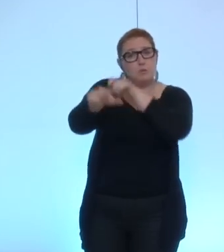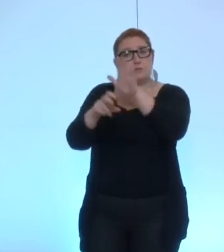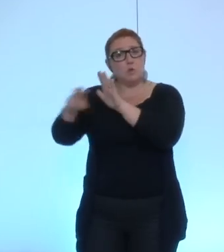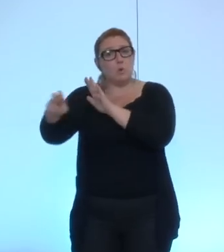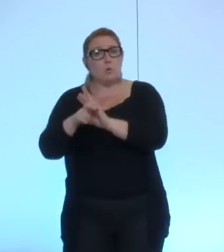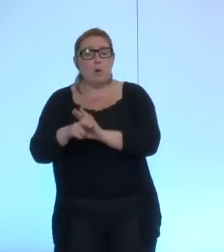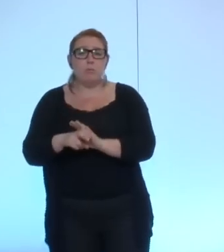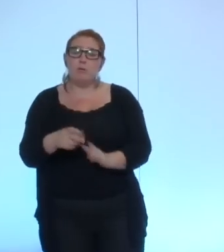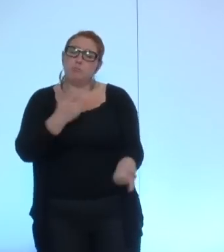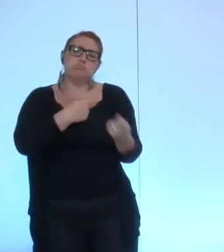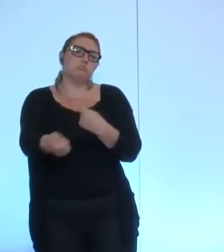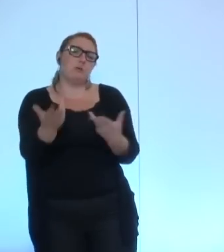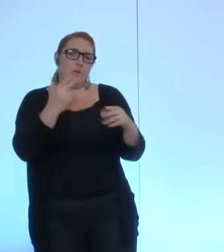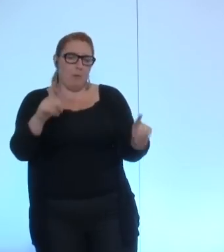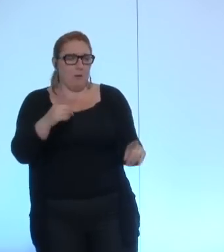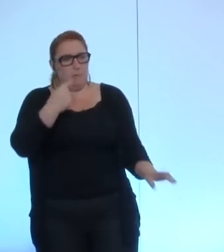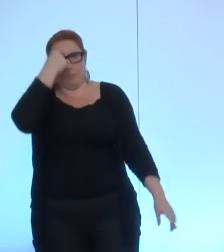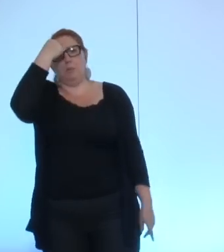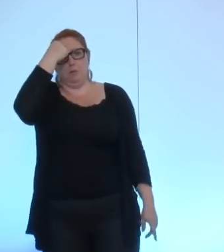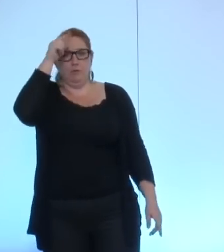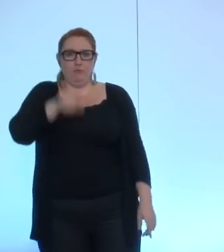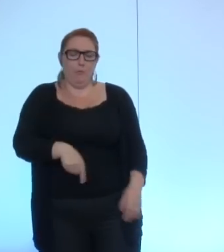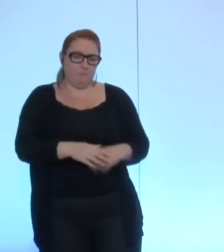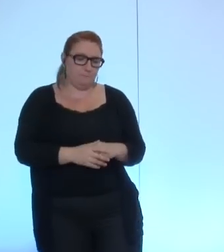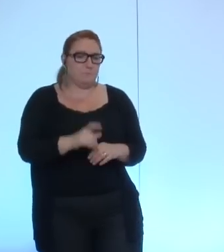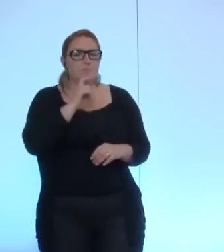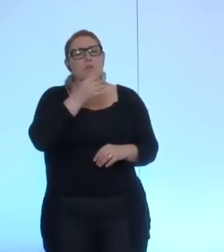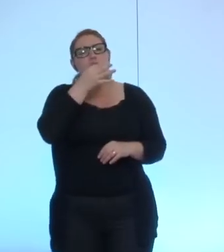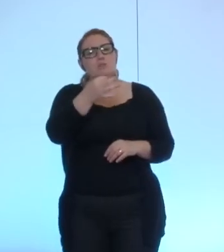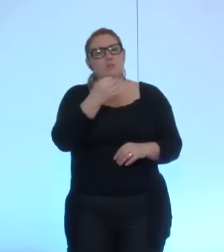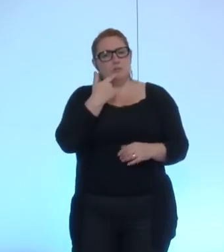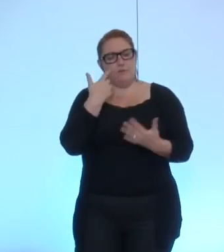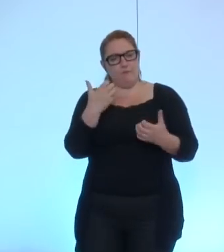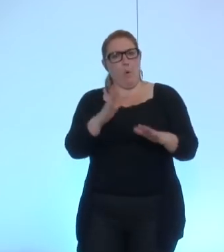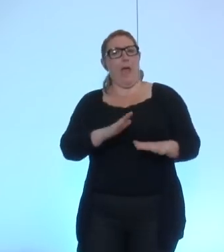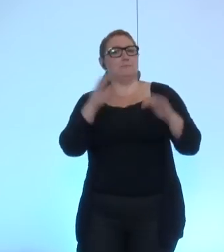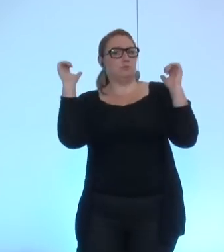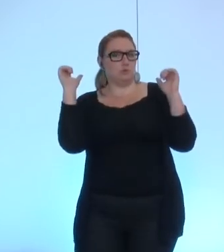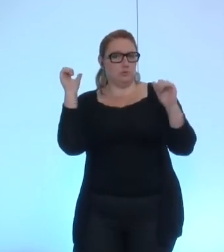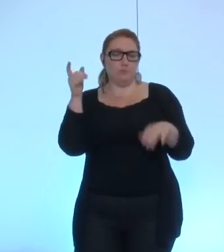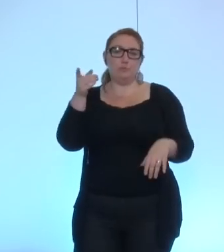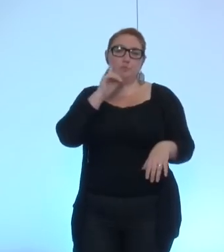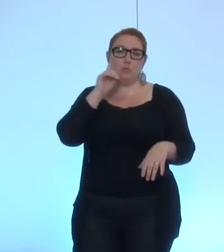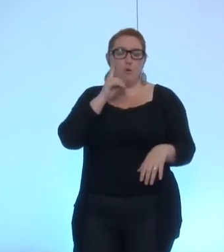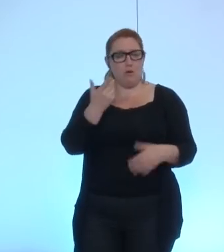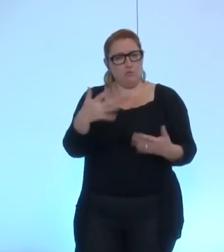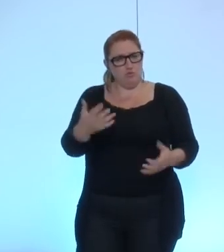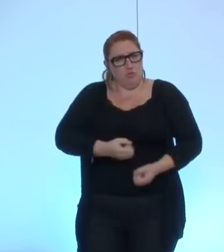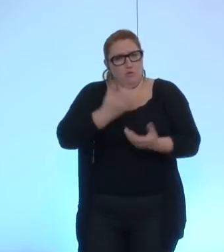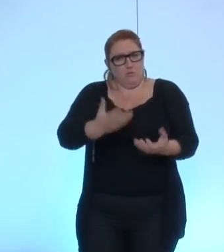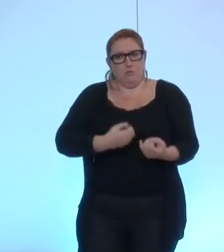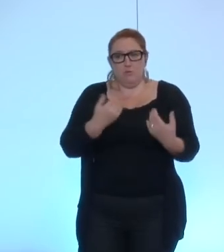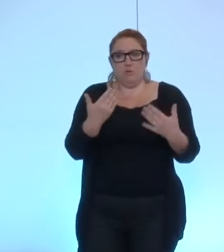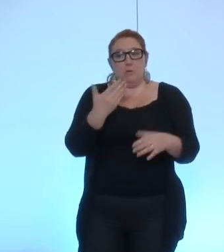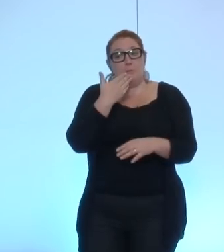que tout le monde l en tête j'ai dit tout à l'heure que nous irions vers l'abstention parce que comme cela a été dit et je vous remercie de ne pas